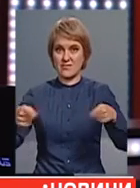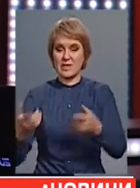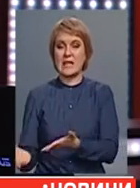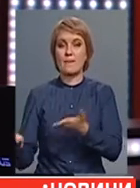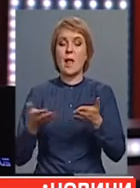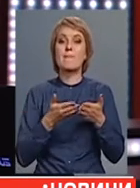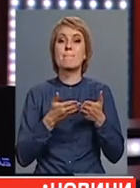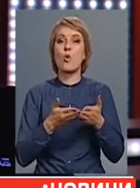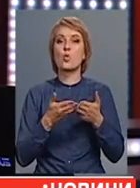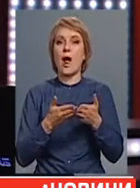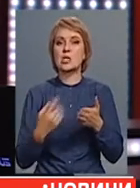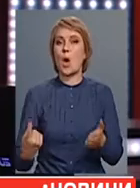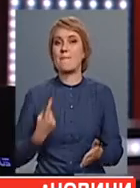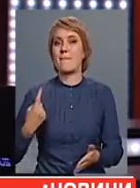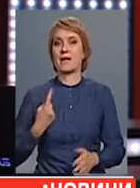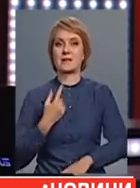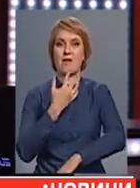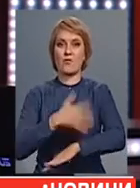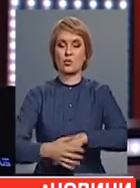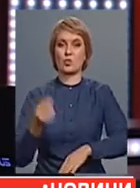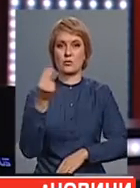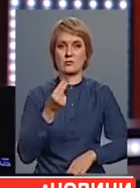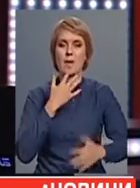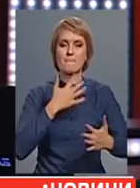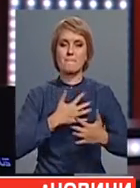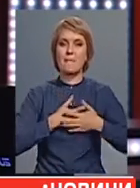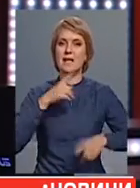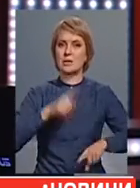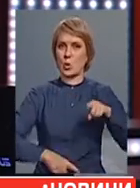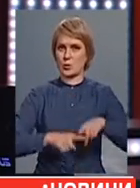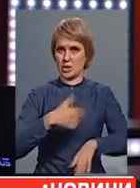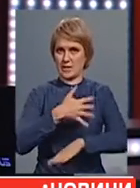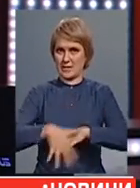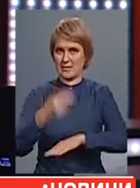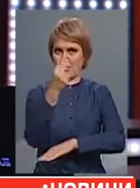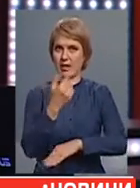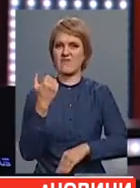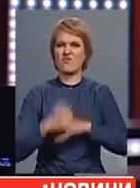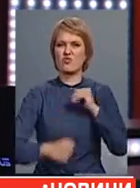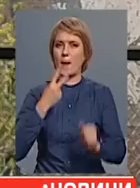майстра вуличного розпису. Патріотичний стріт-арт вже бачила Марина Ансіфорова.